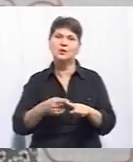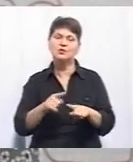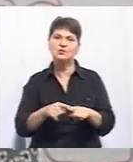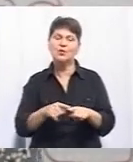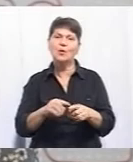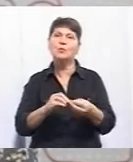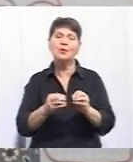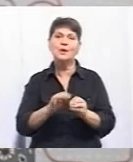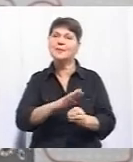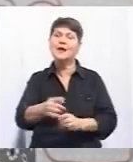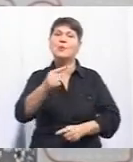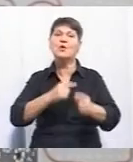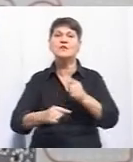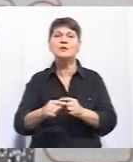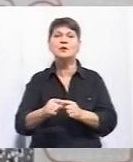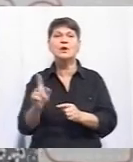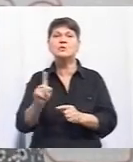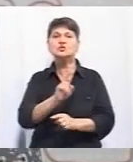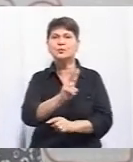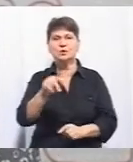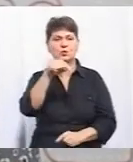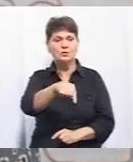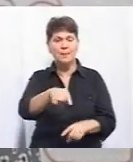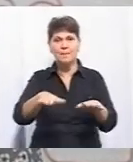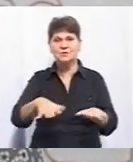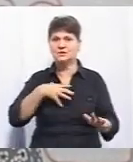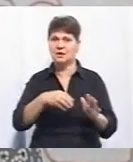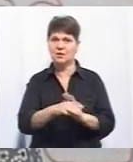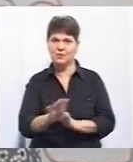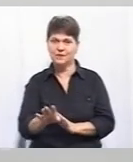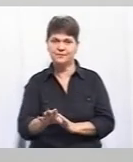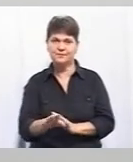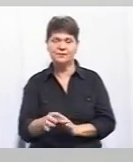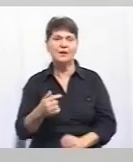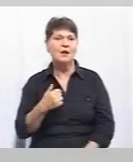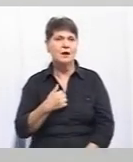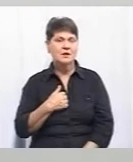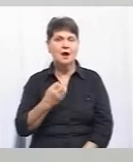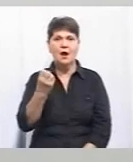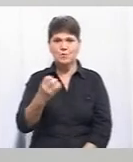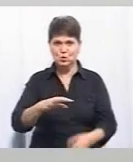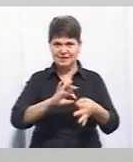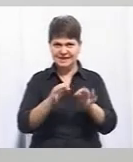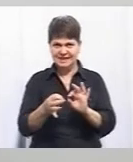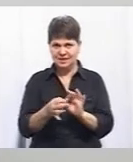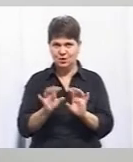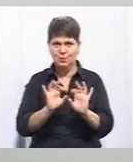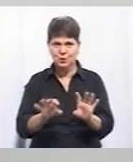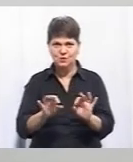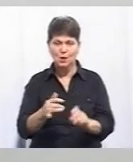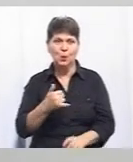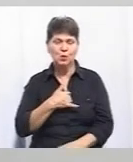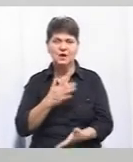цієї проблеми не повертати, щоб ніхто там більше не гинув просто. Як вам просто більш детально пояснити, у нас є